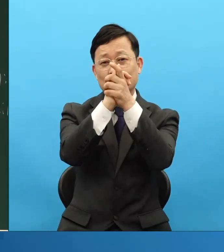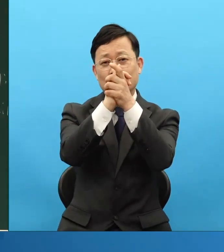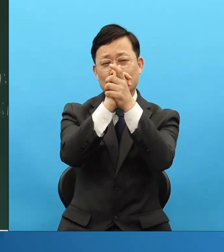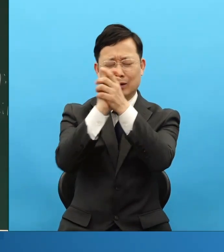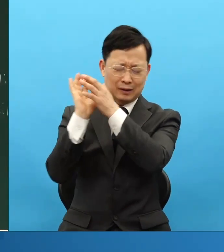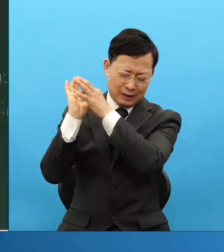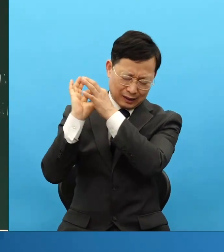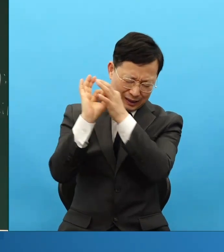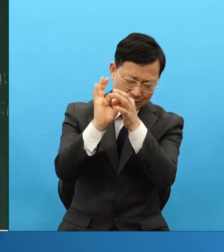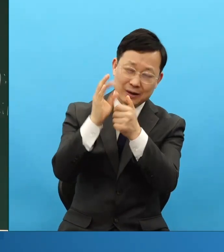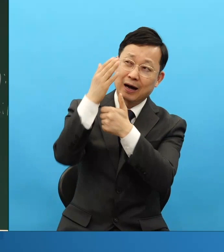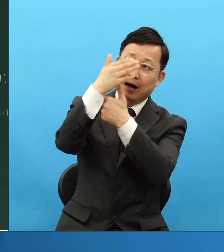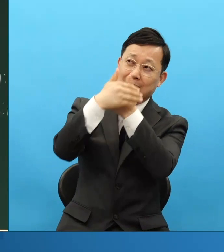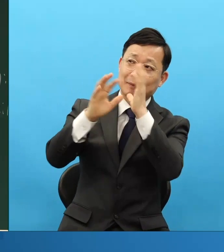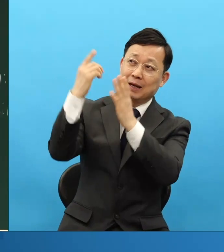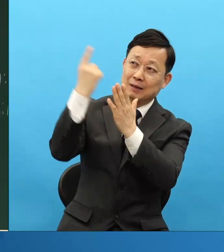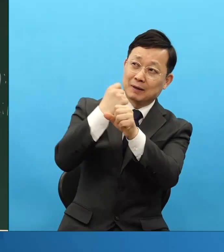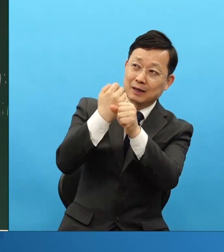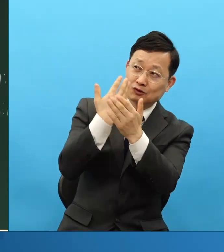임하도록